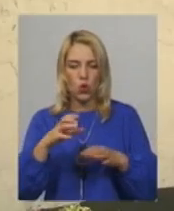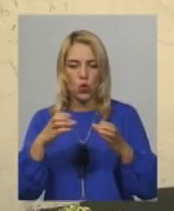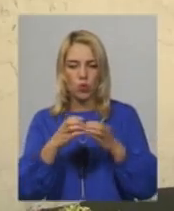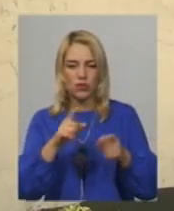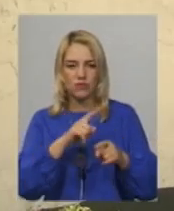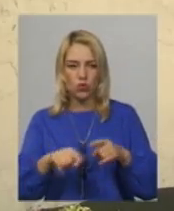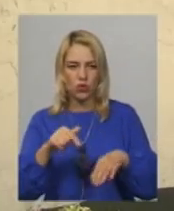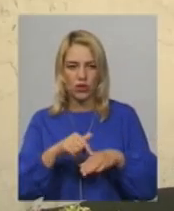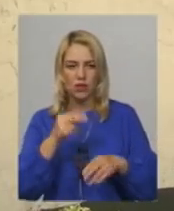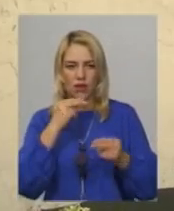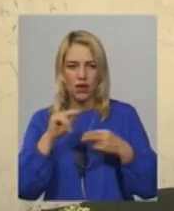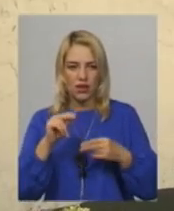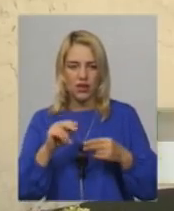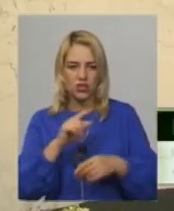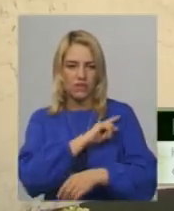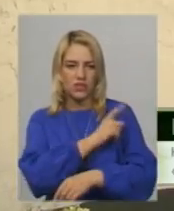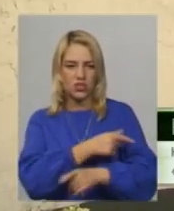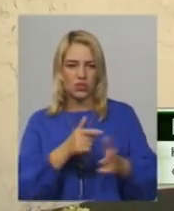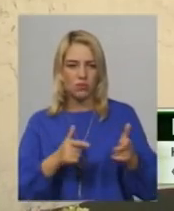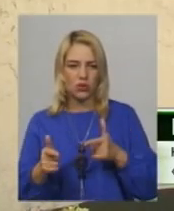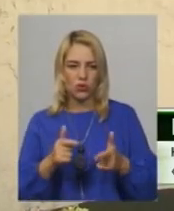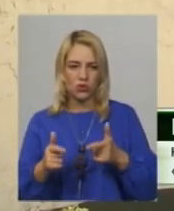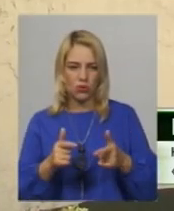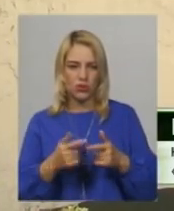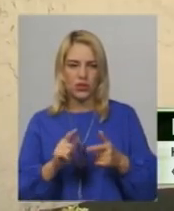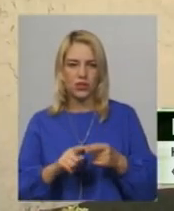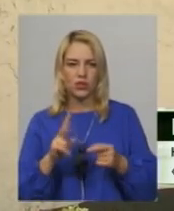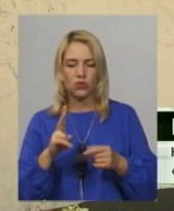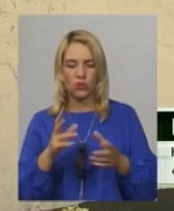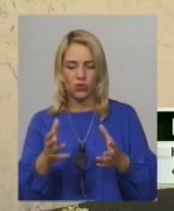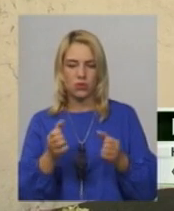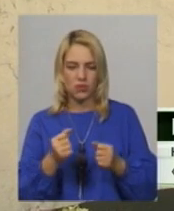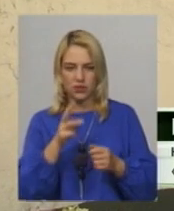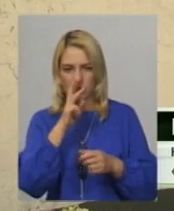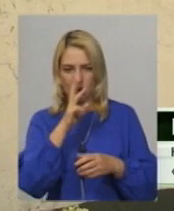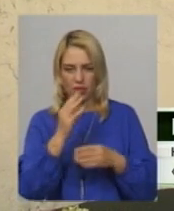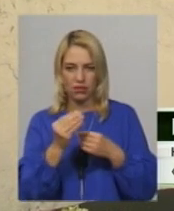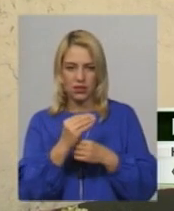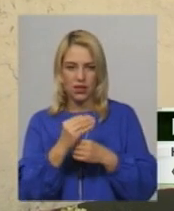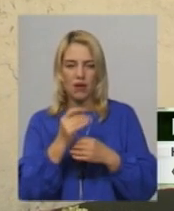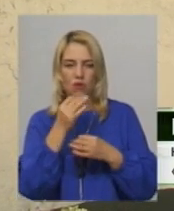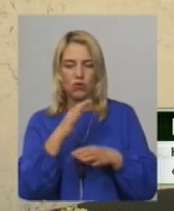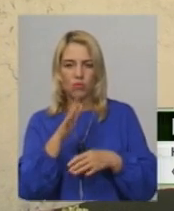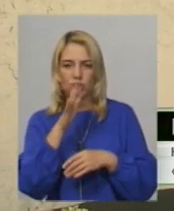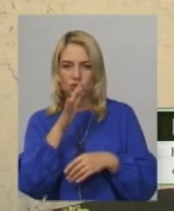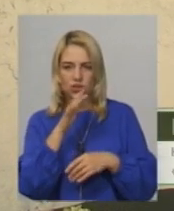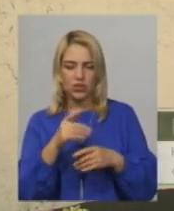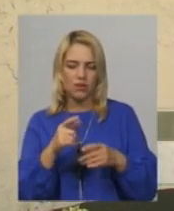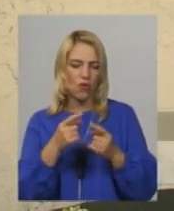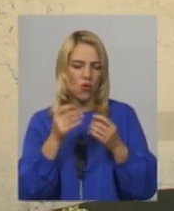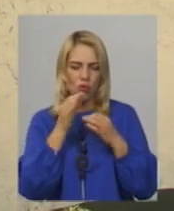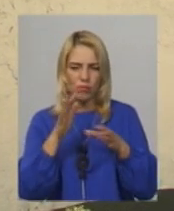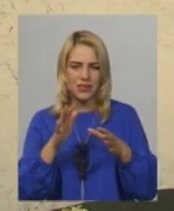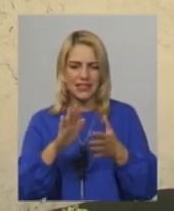Найкращі фізично підготовлені працівники, які отримують відповідну доплату до заробітної платні. Вони в будь-якій екстремальній ситуації